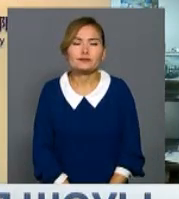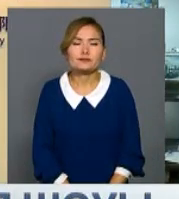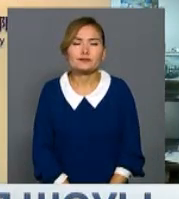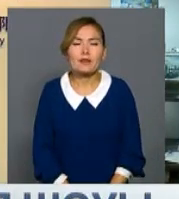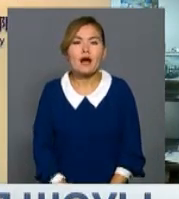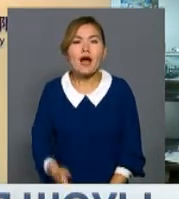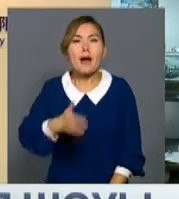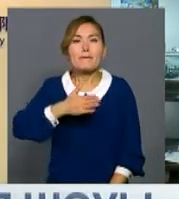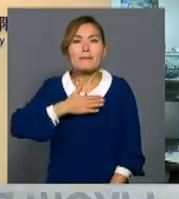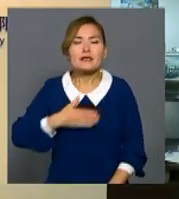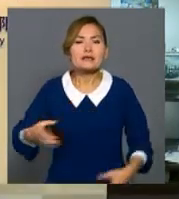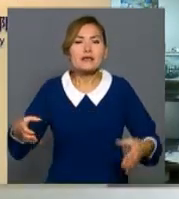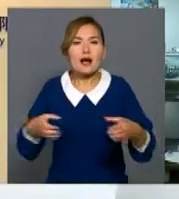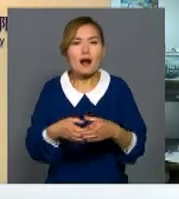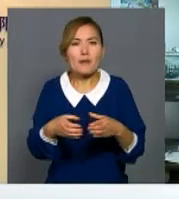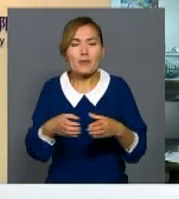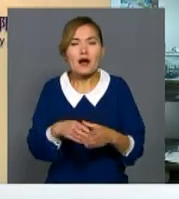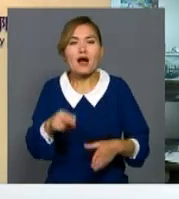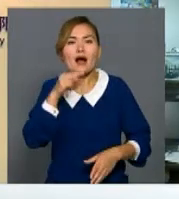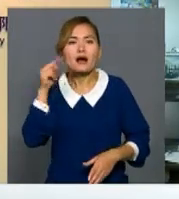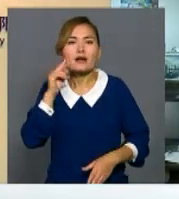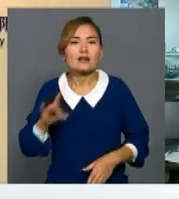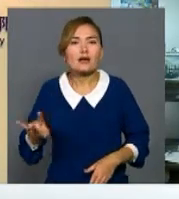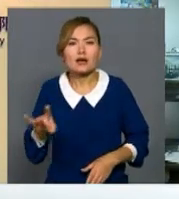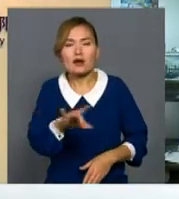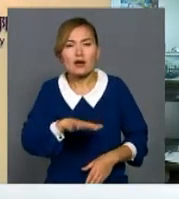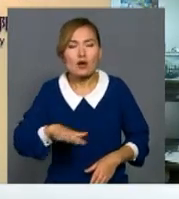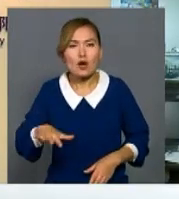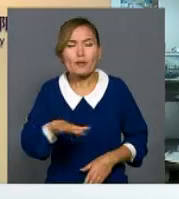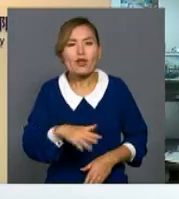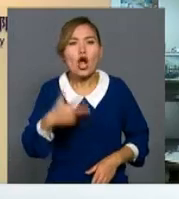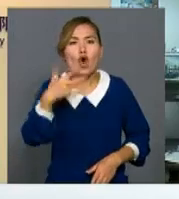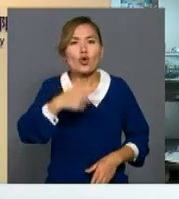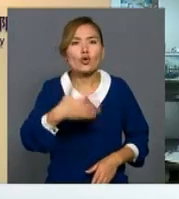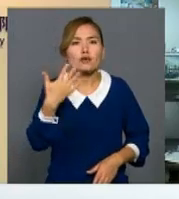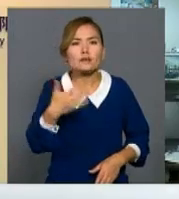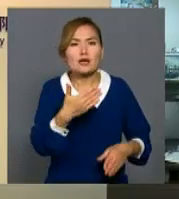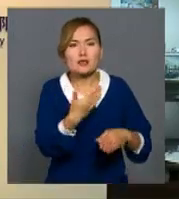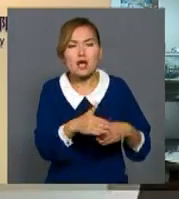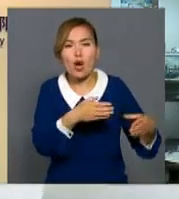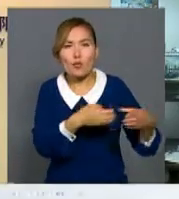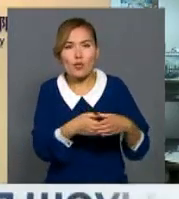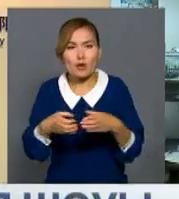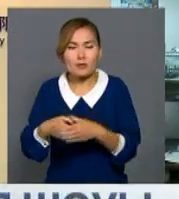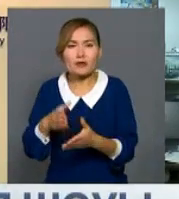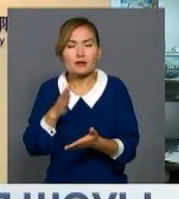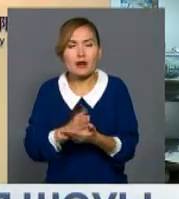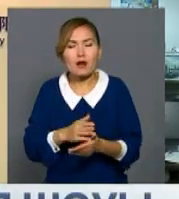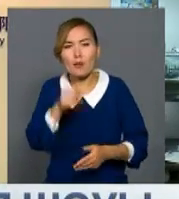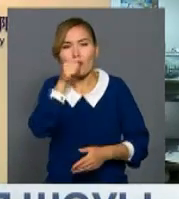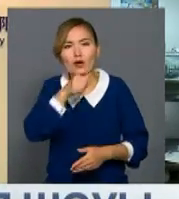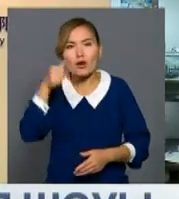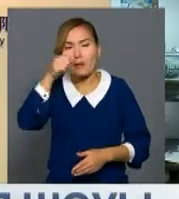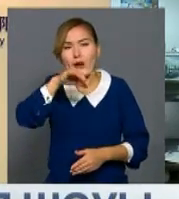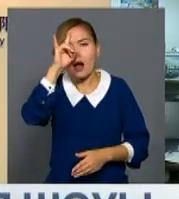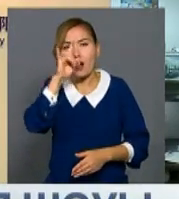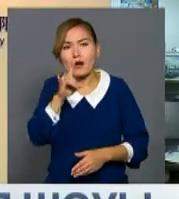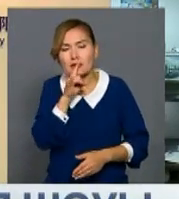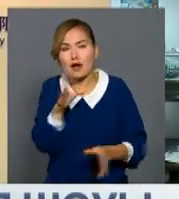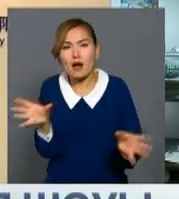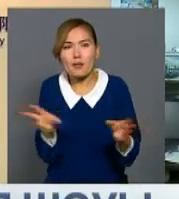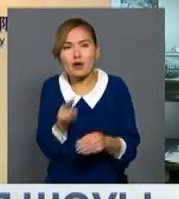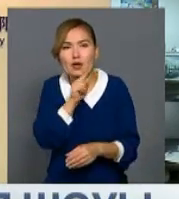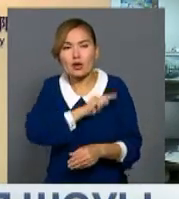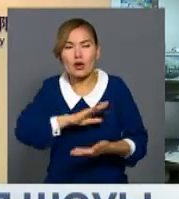Біздің кампанияның бейжінде 47 ал қытай бойынша 35 бөлімшесі бар. Бұлтырдан бері Қазақстан ғарптестермен келісім